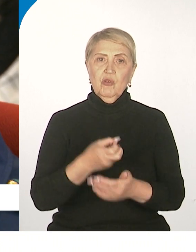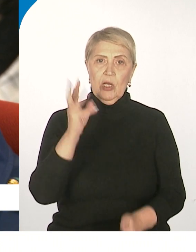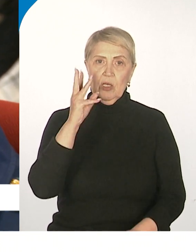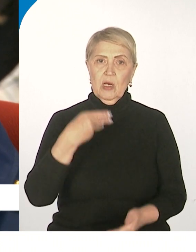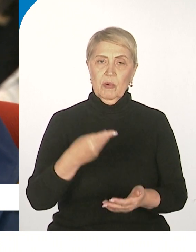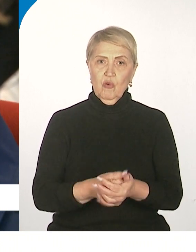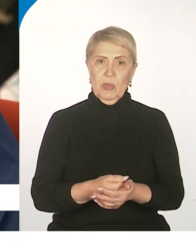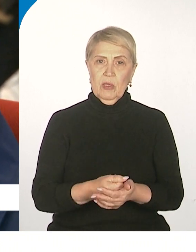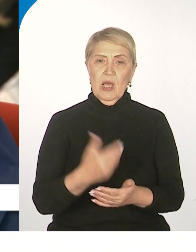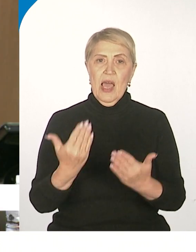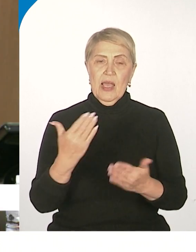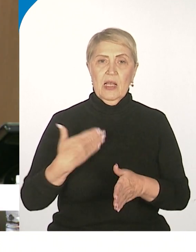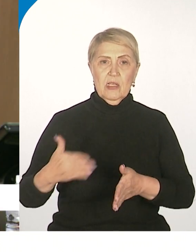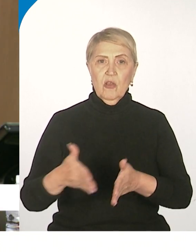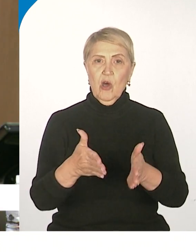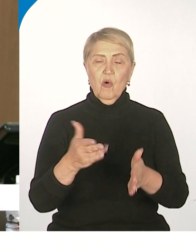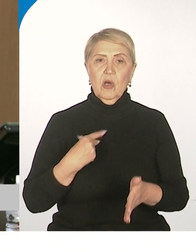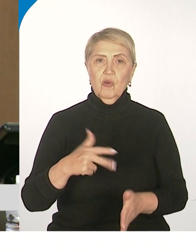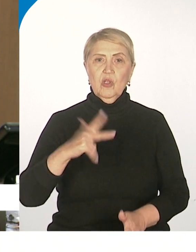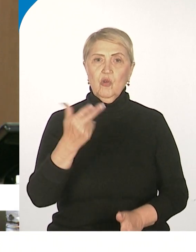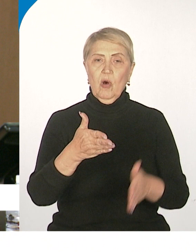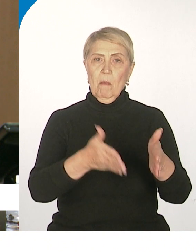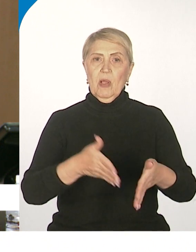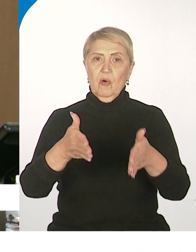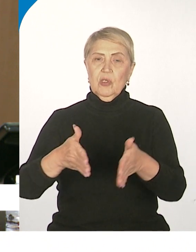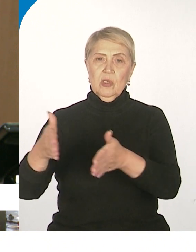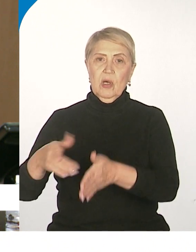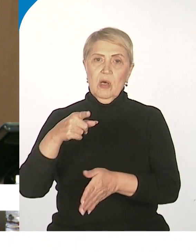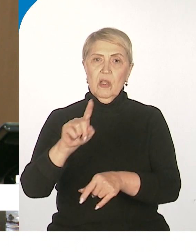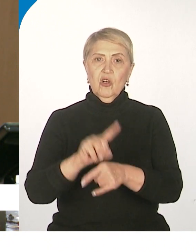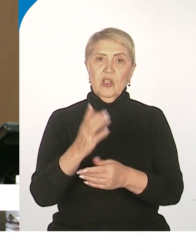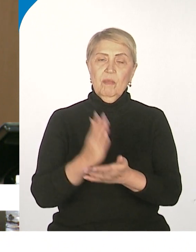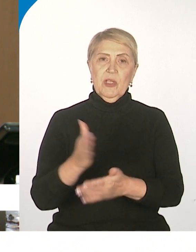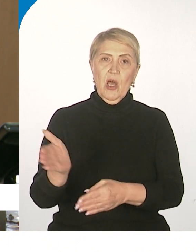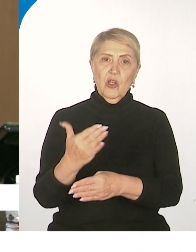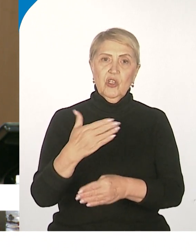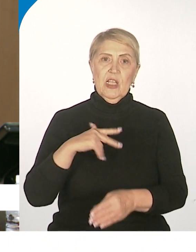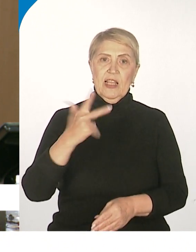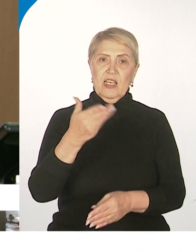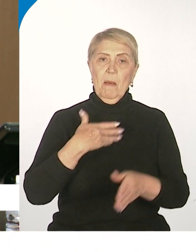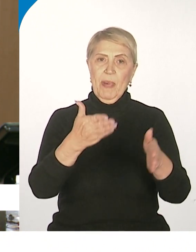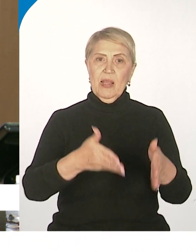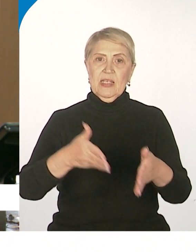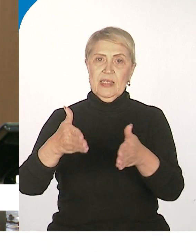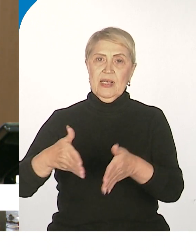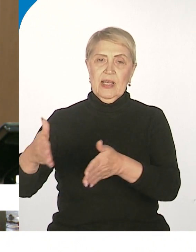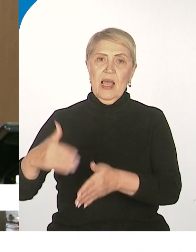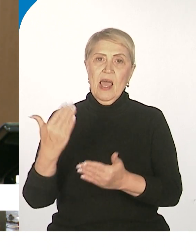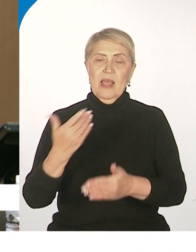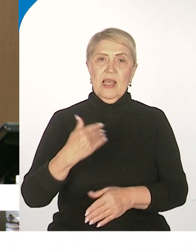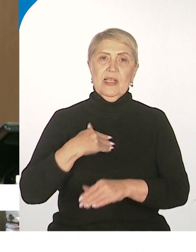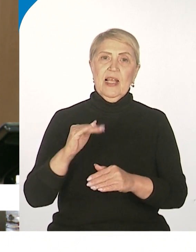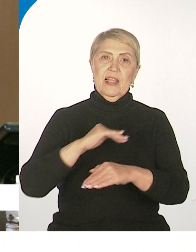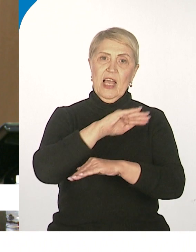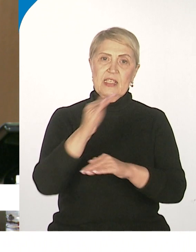плату. Если дорога трехполосная, то она должна быть очищена на три полосы. Если надземные или подземные